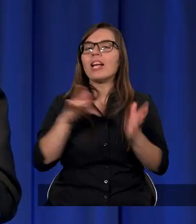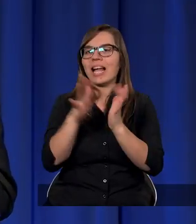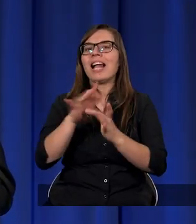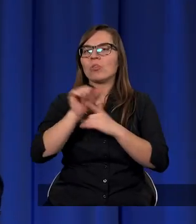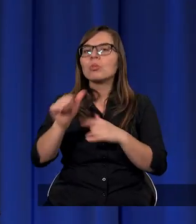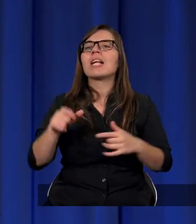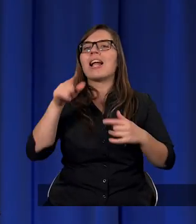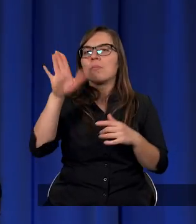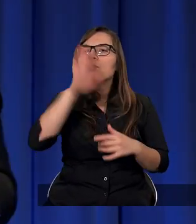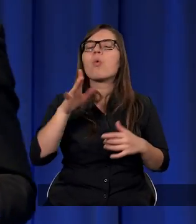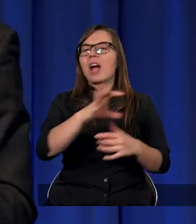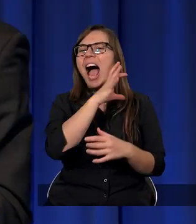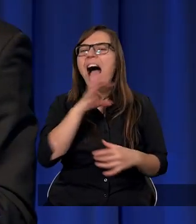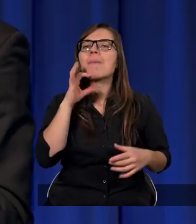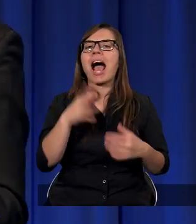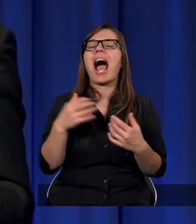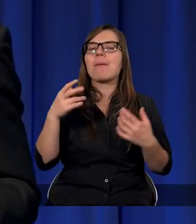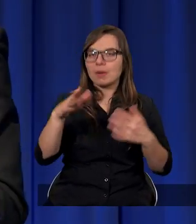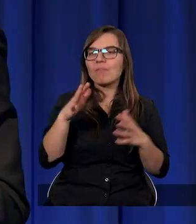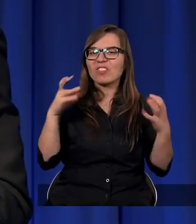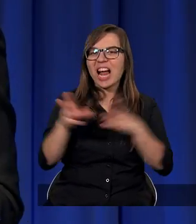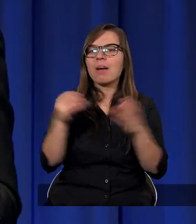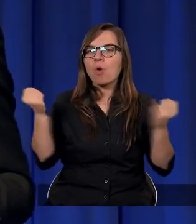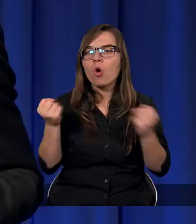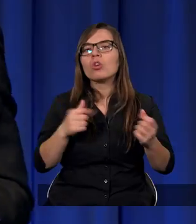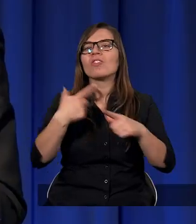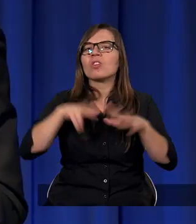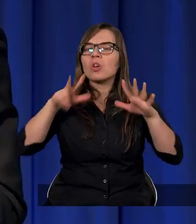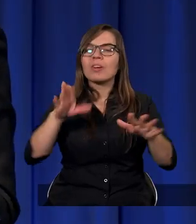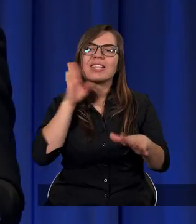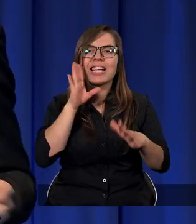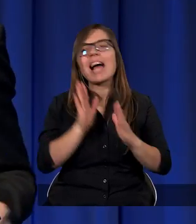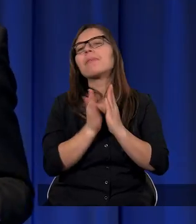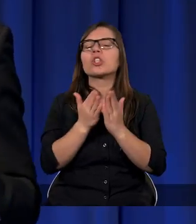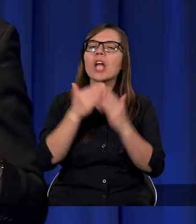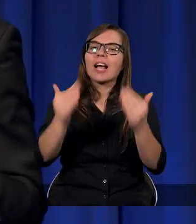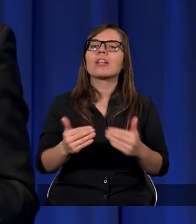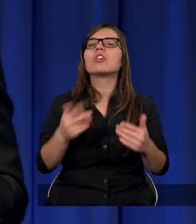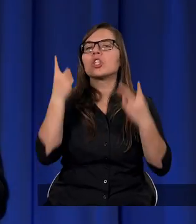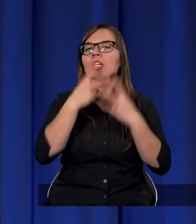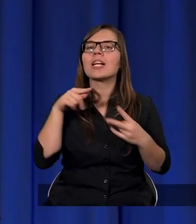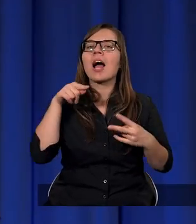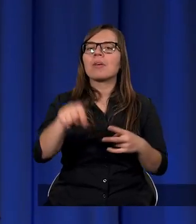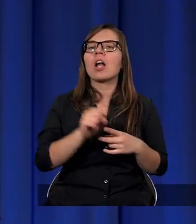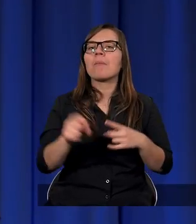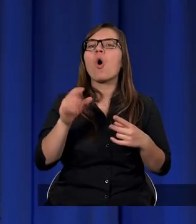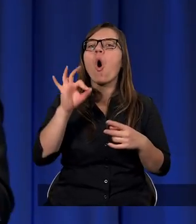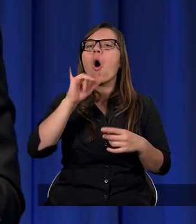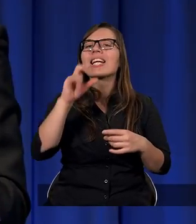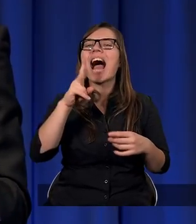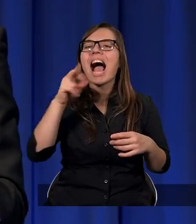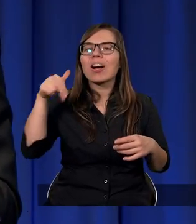Bóg Abrahama. Kiedy przejdziemy do 28 rozdziału tej samej księgi, czytamy tam o Izaaku.